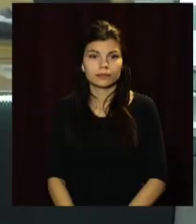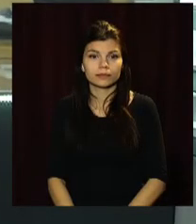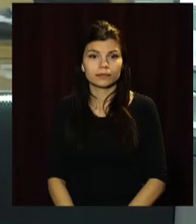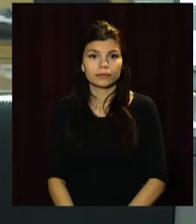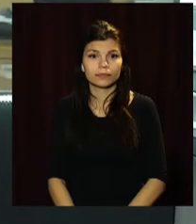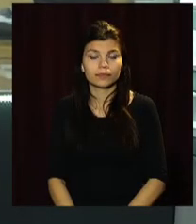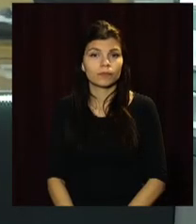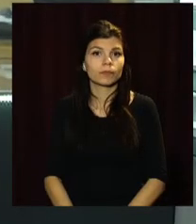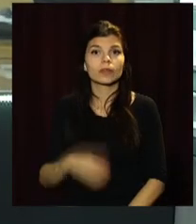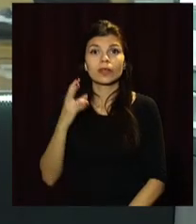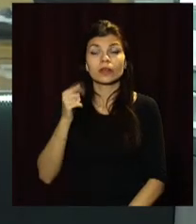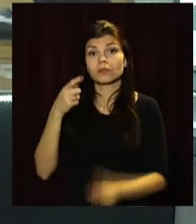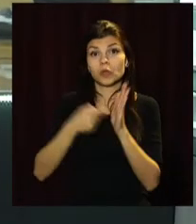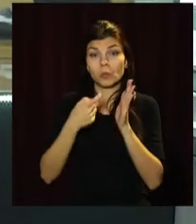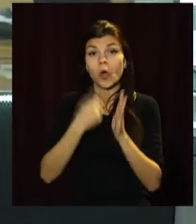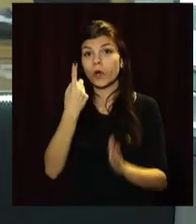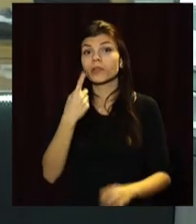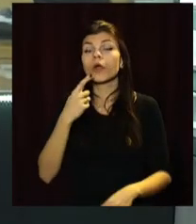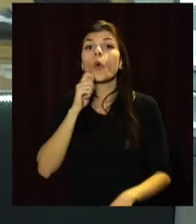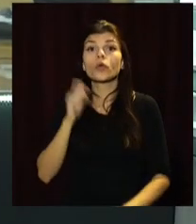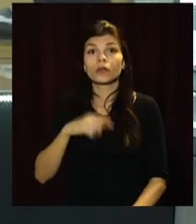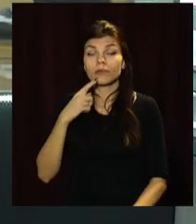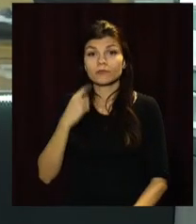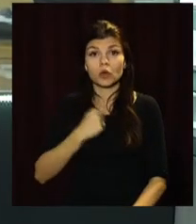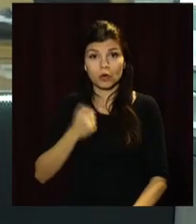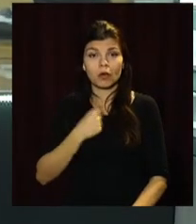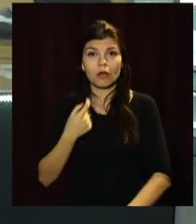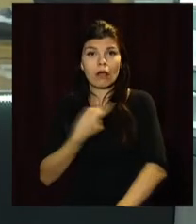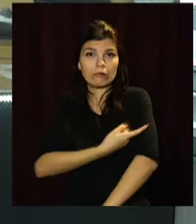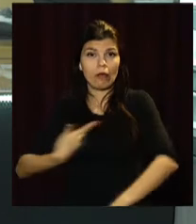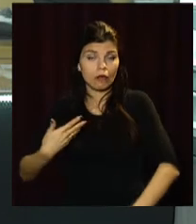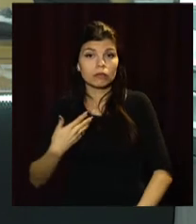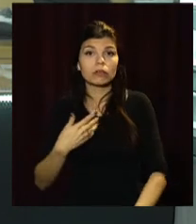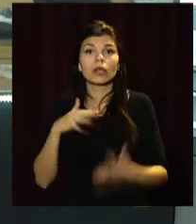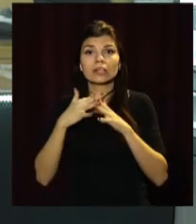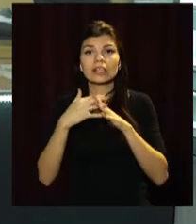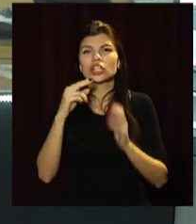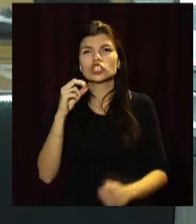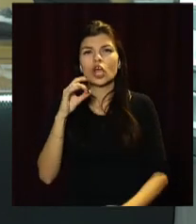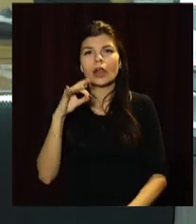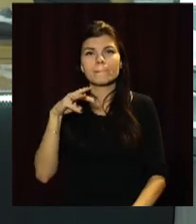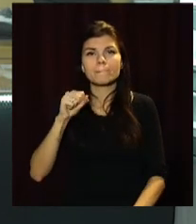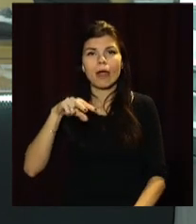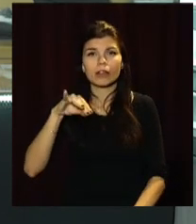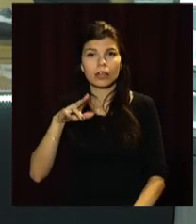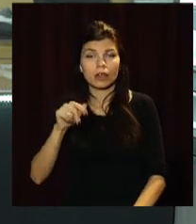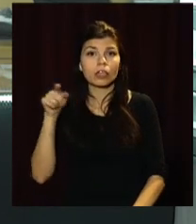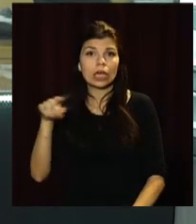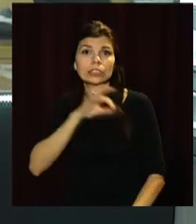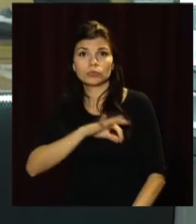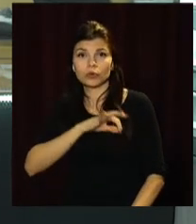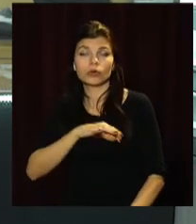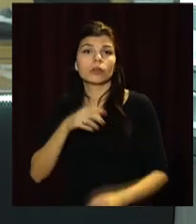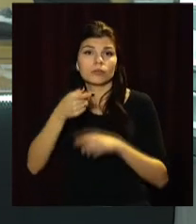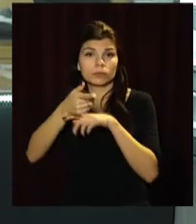На Донбасі один український військовий утримав поранення. Сталося це поблизу села Чермалика. Там противник застосував